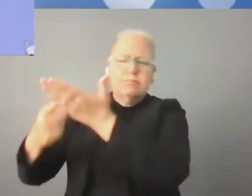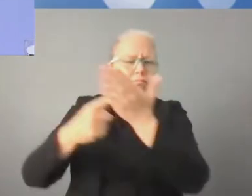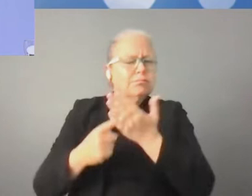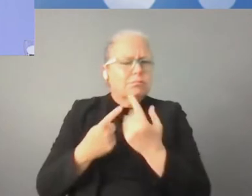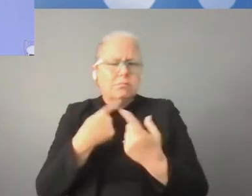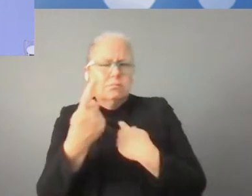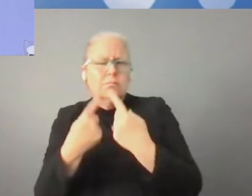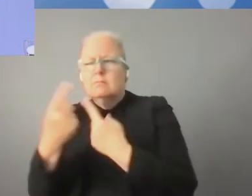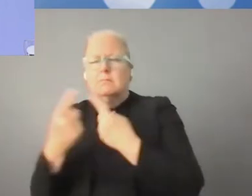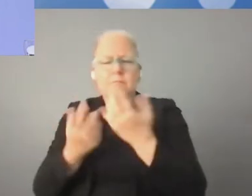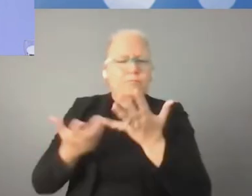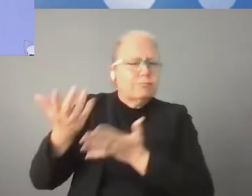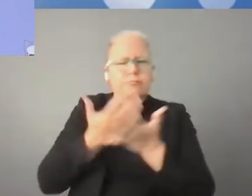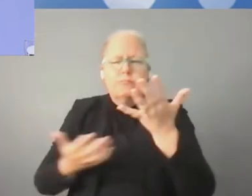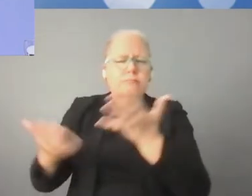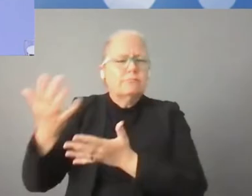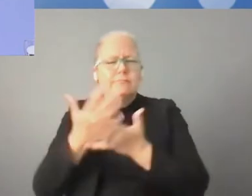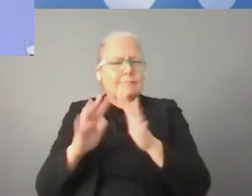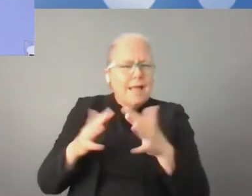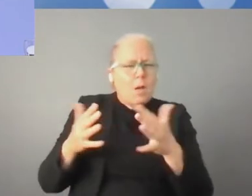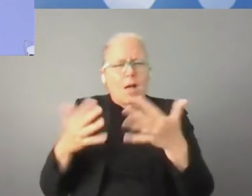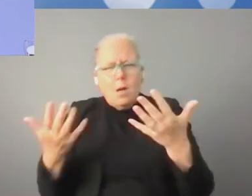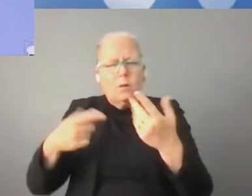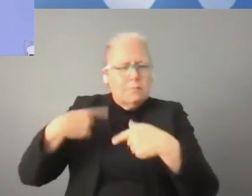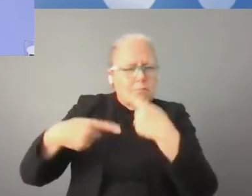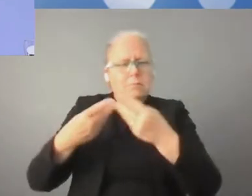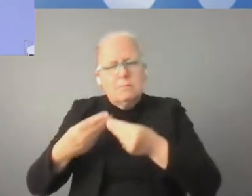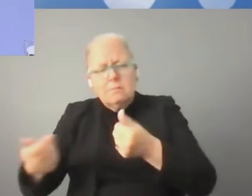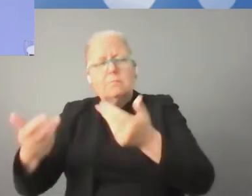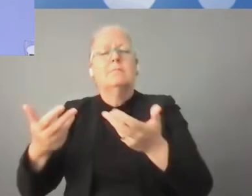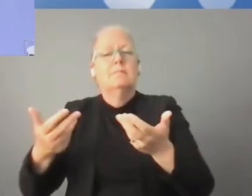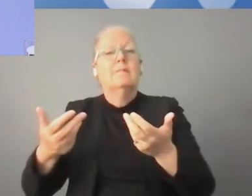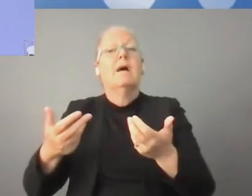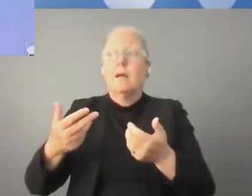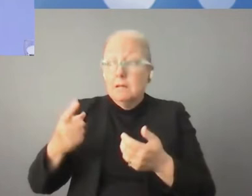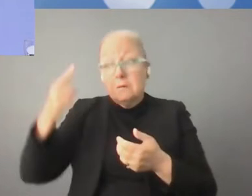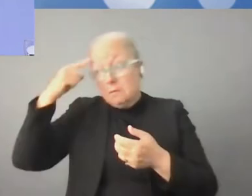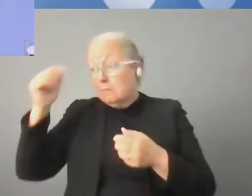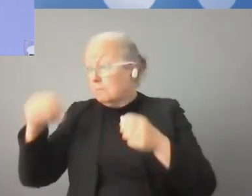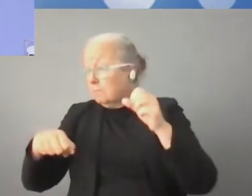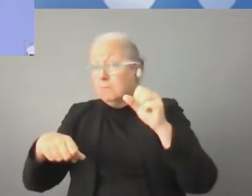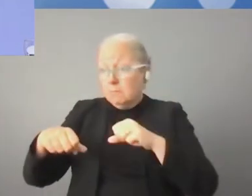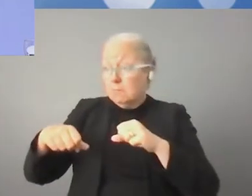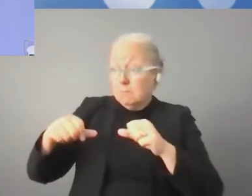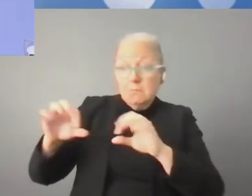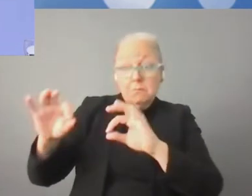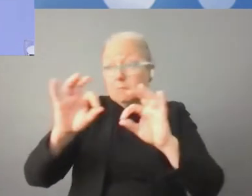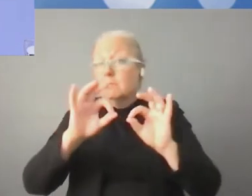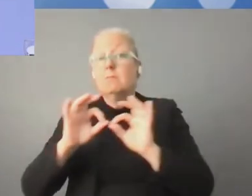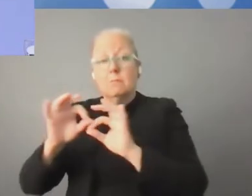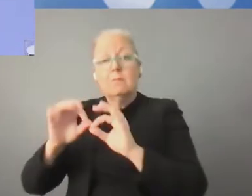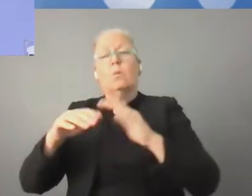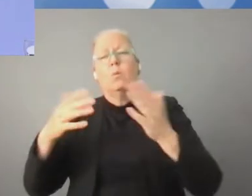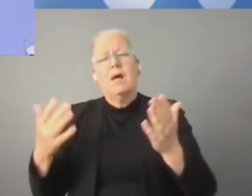temat nowych regulacji, żeby te regulacje mogły być wdrażane na poziomie raczej globalnym. Żeby wynikały z